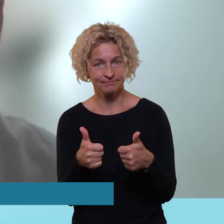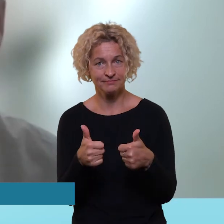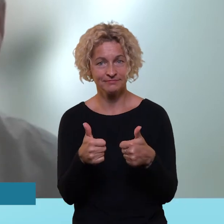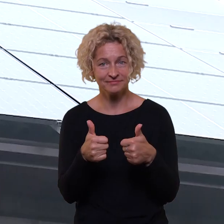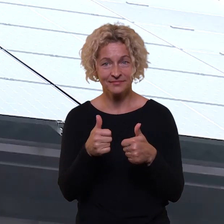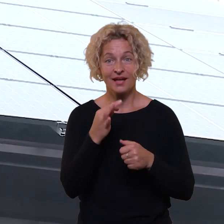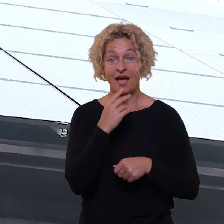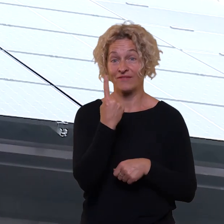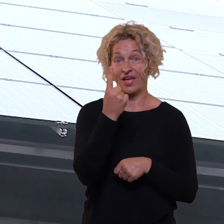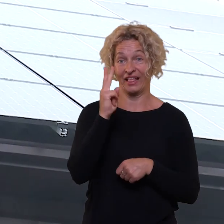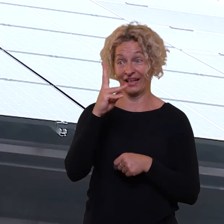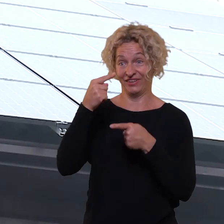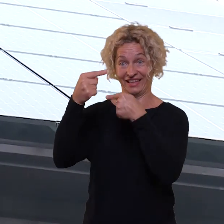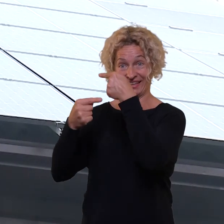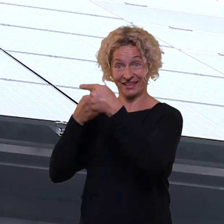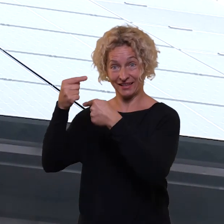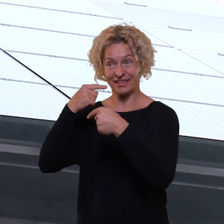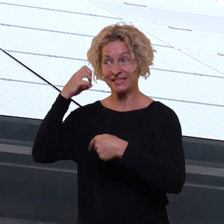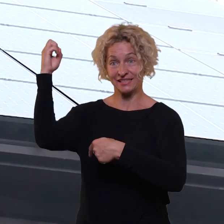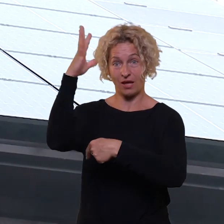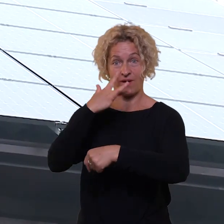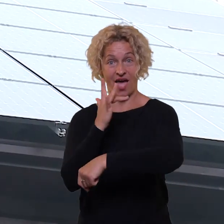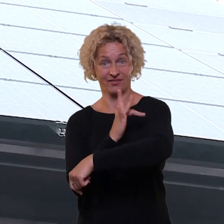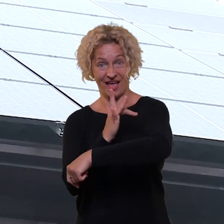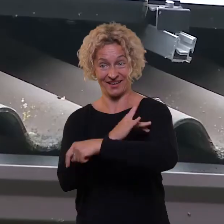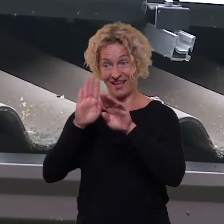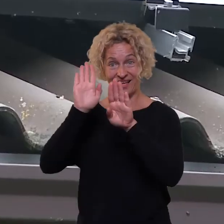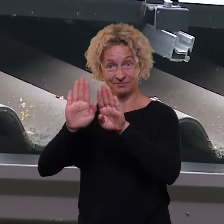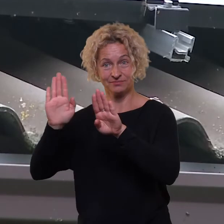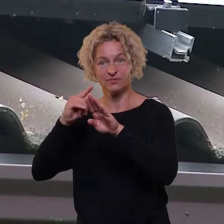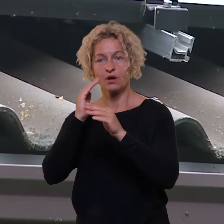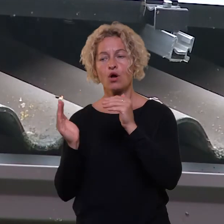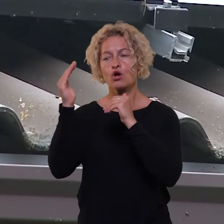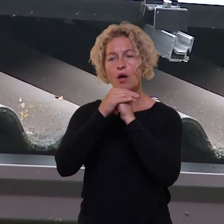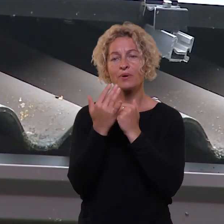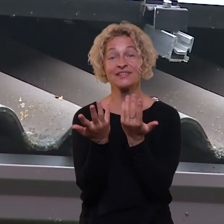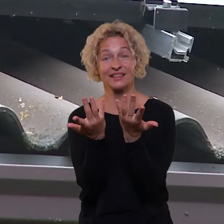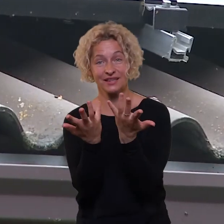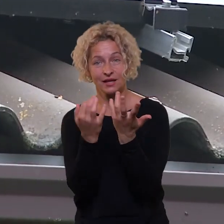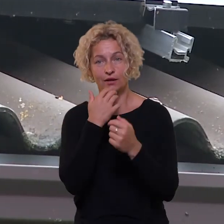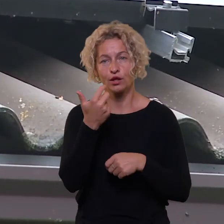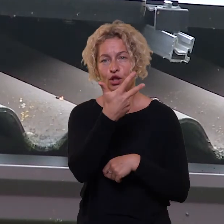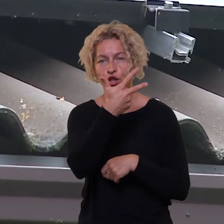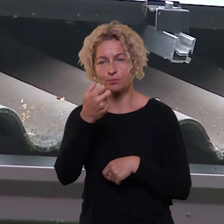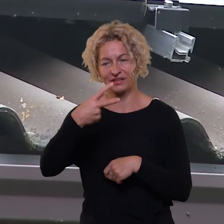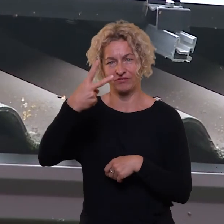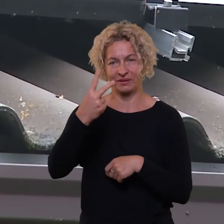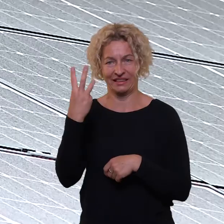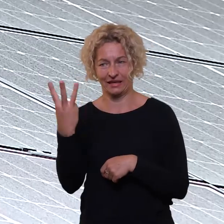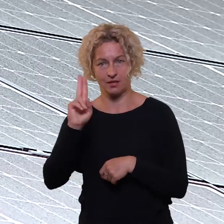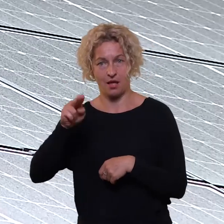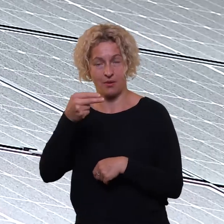pasirenamuose. Už 1 kW Saulės elektrinė yra kompensacinė išmoka siekia